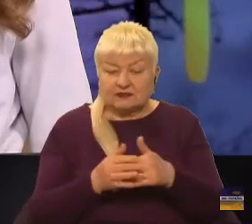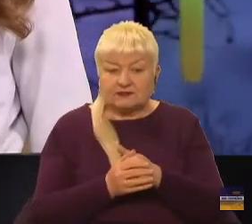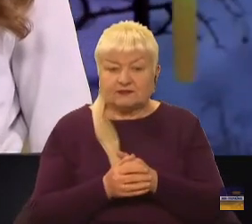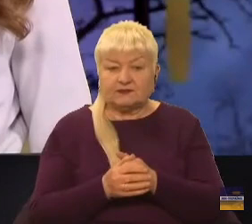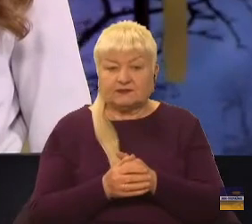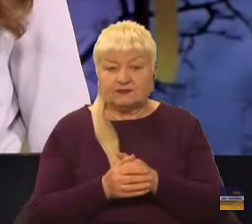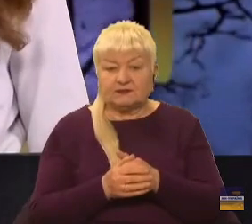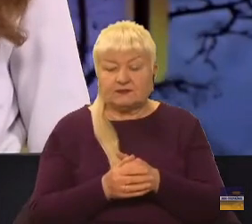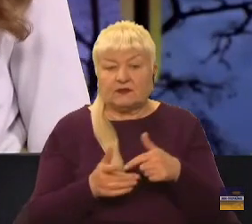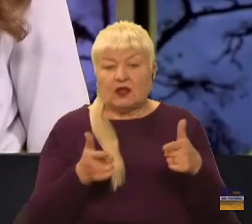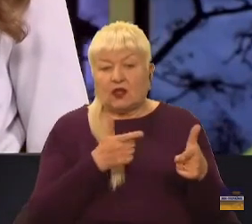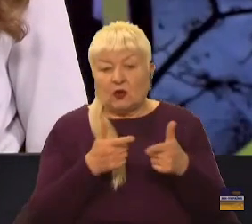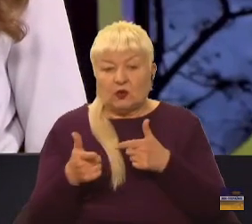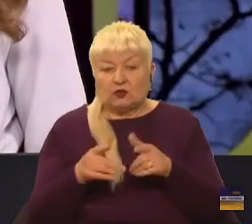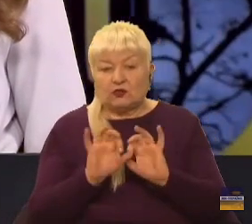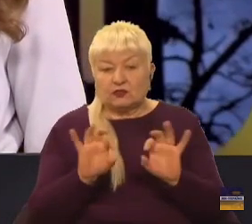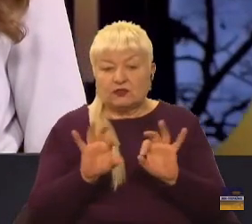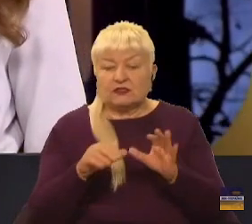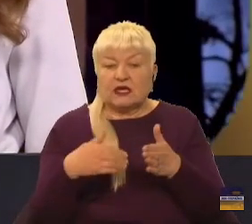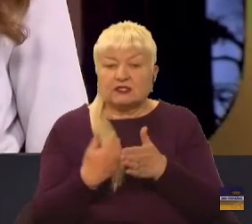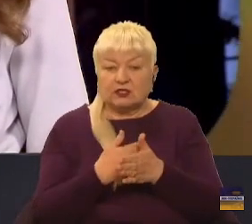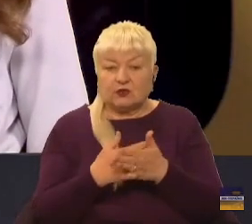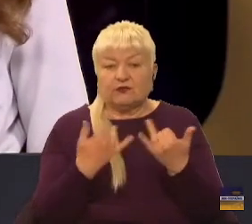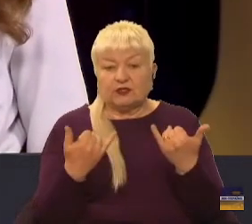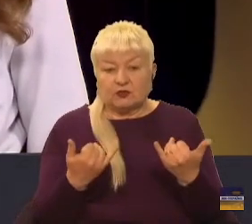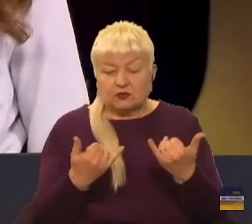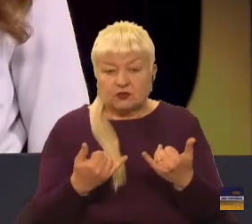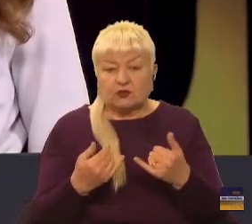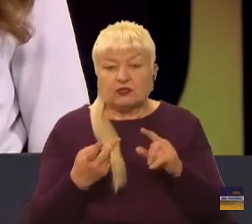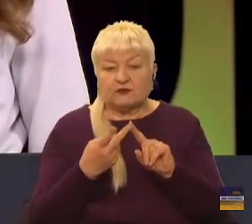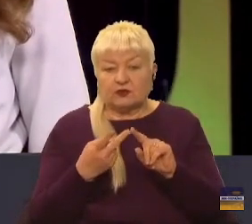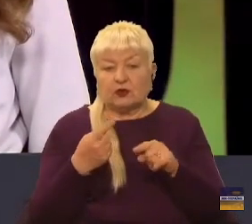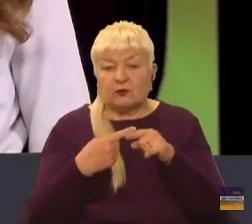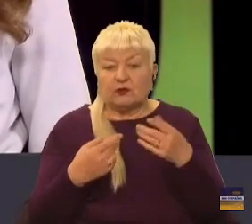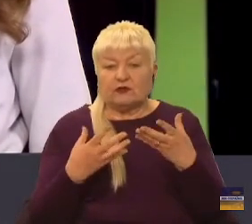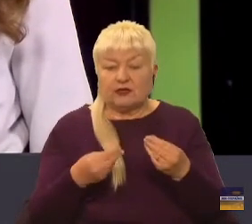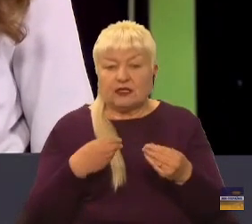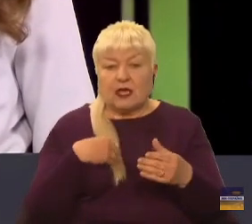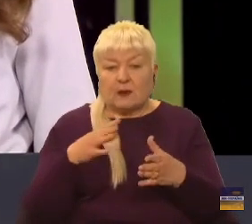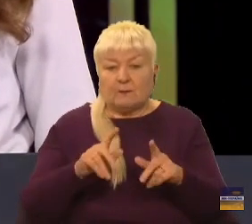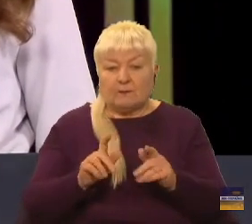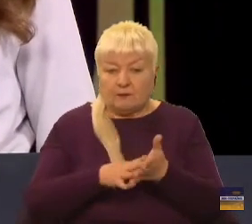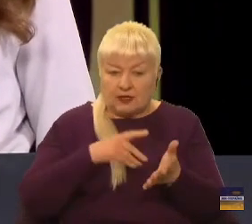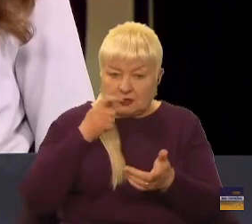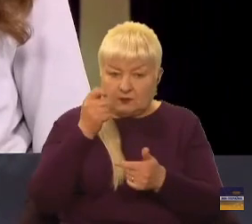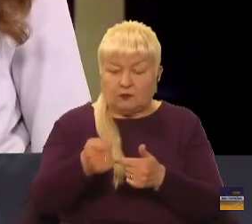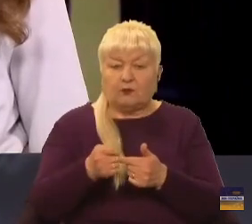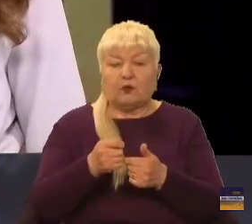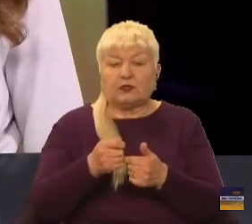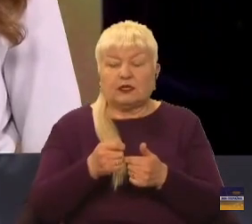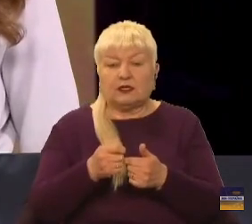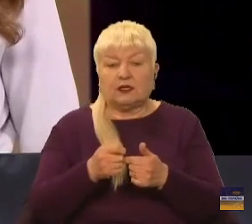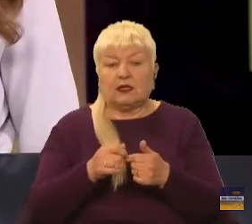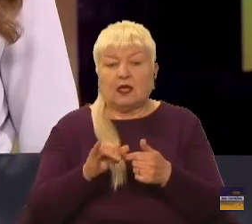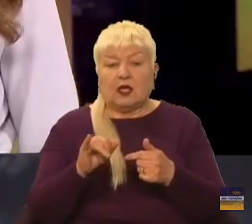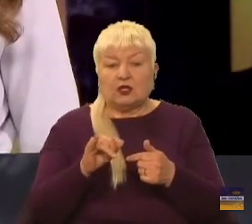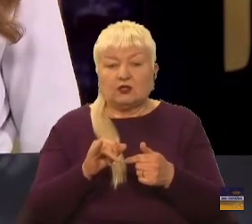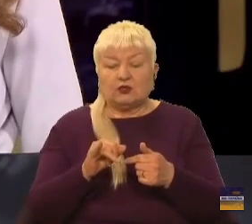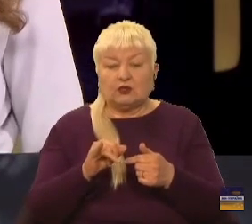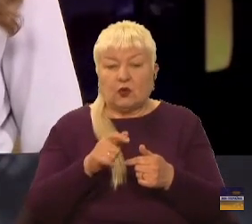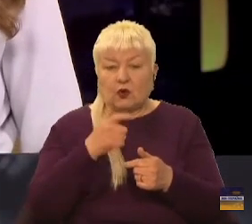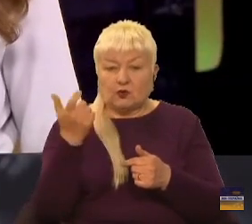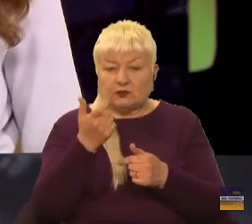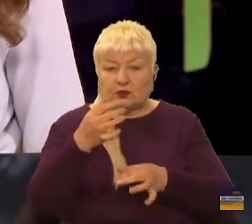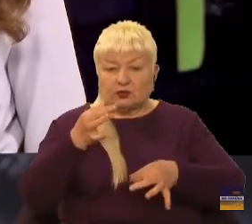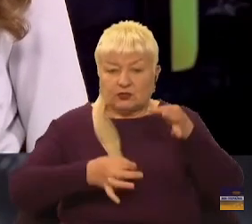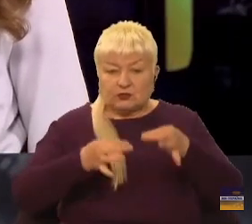Готовий розказати вам новину. Сьогодні, в другій полоні дня, ми подали позов до Господарського суду України, Києва,